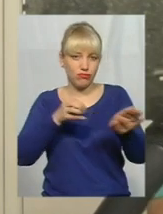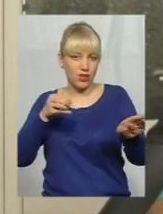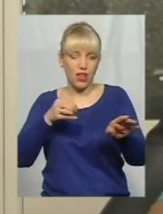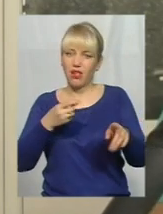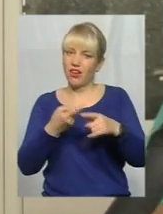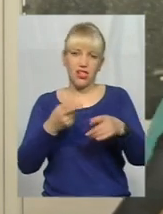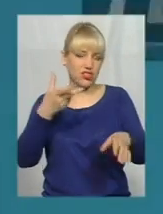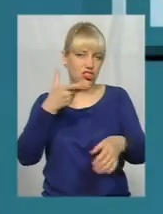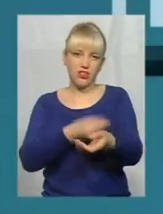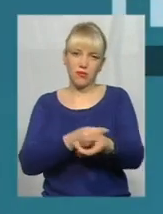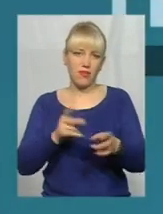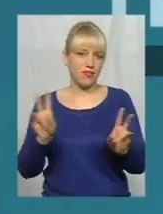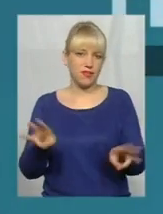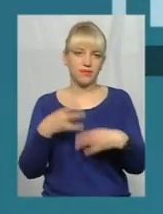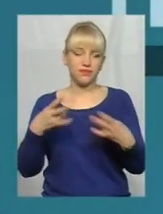не призначається.